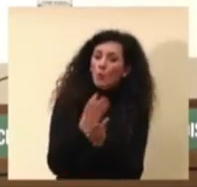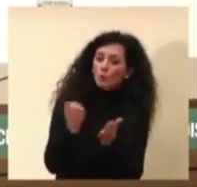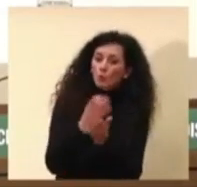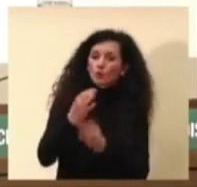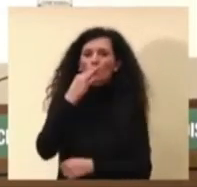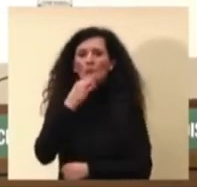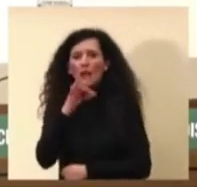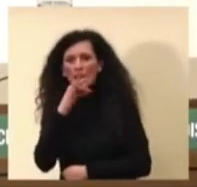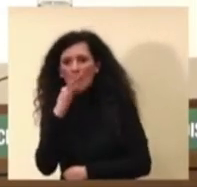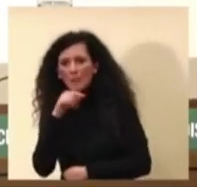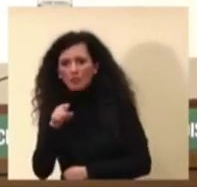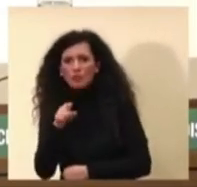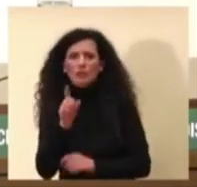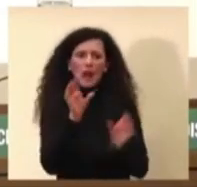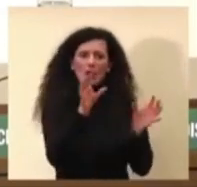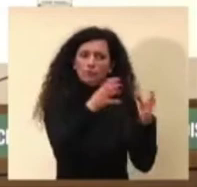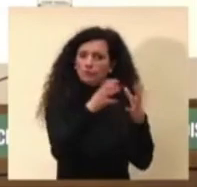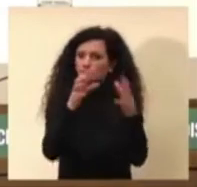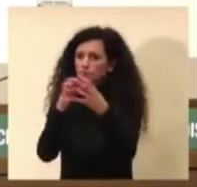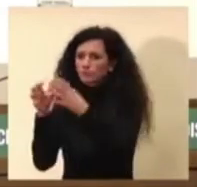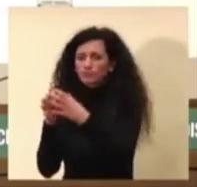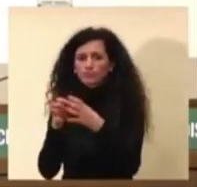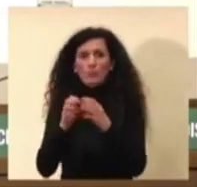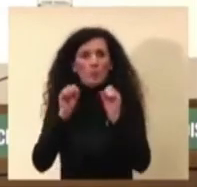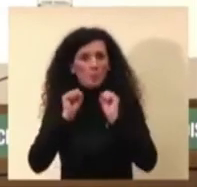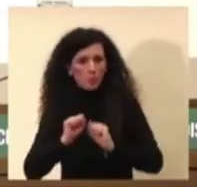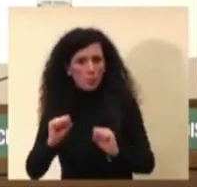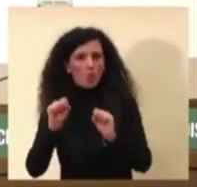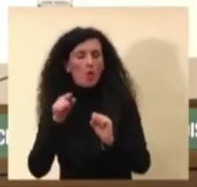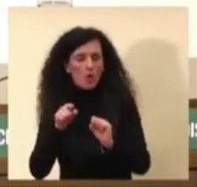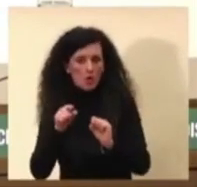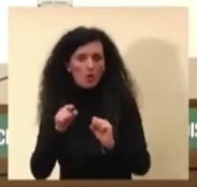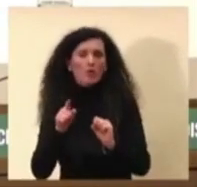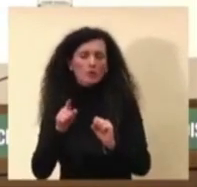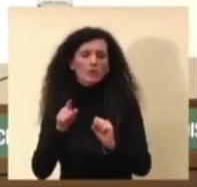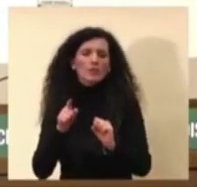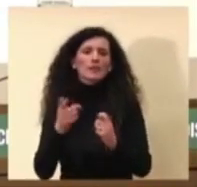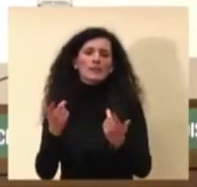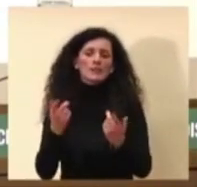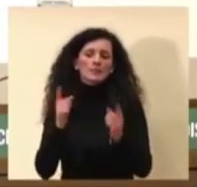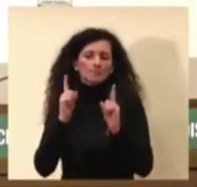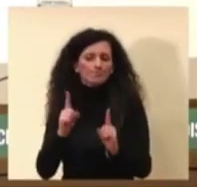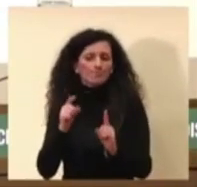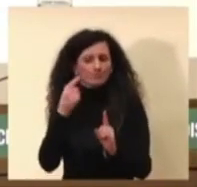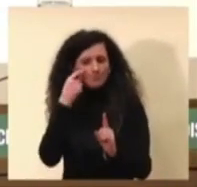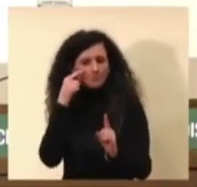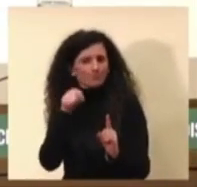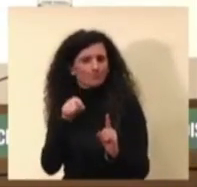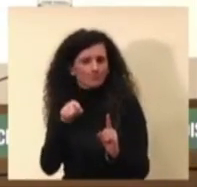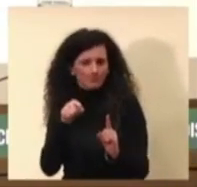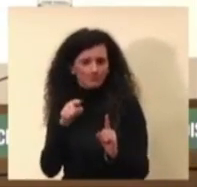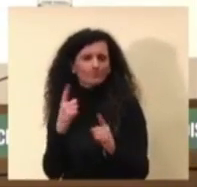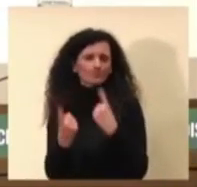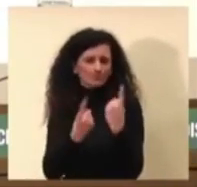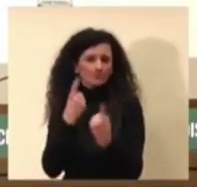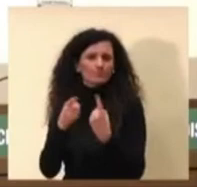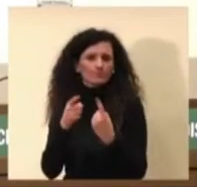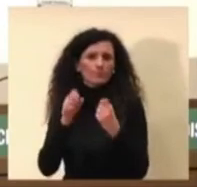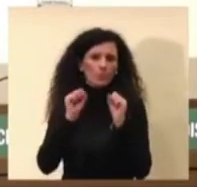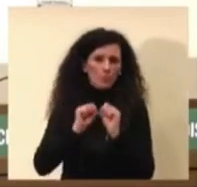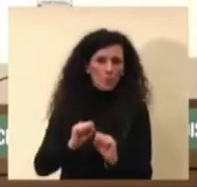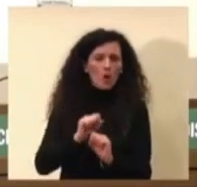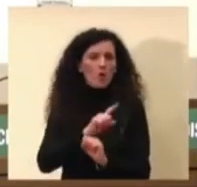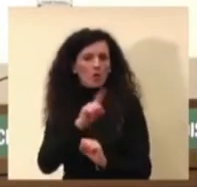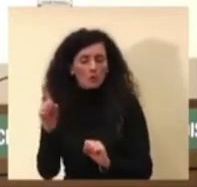dei siti produttivi nel modo ovviamente meno accondizionato possibile da